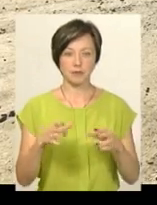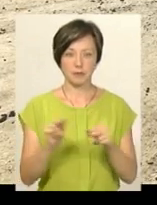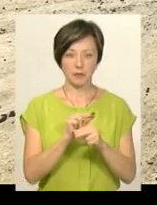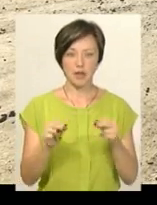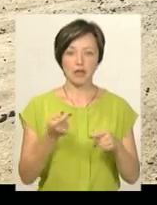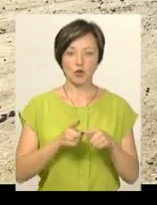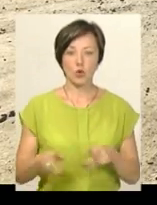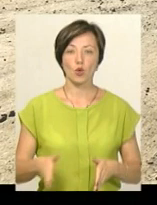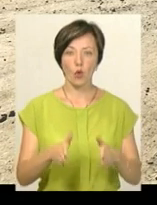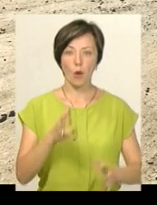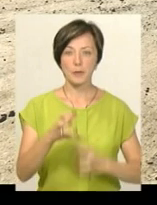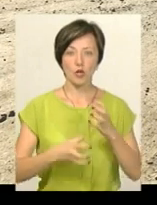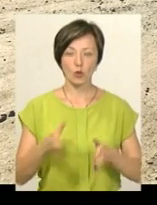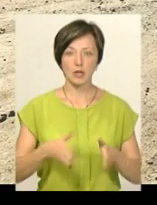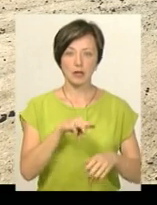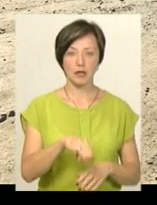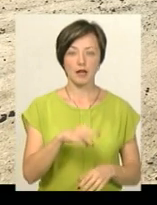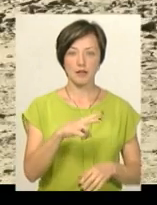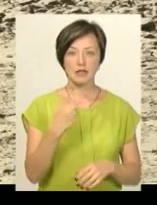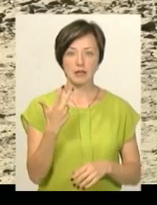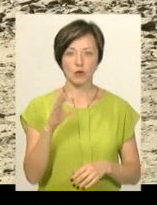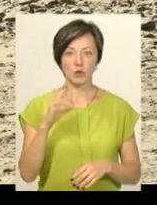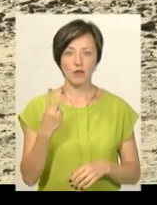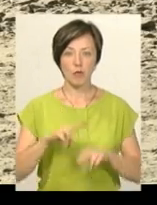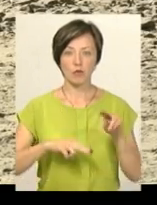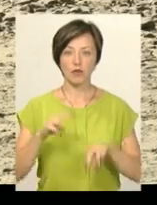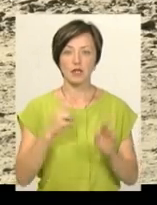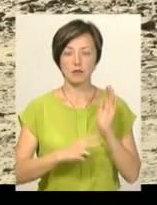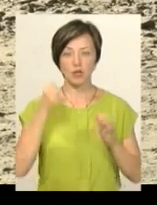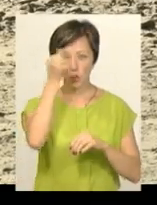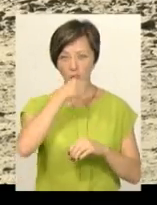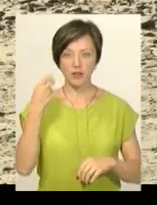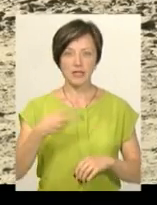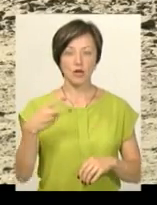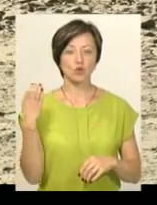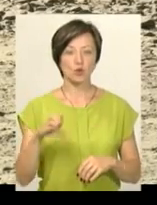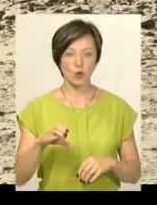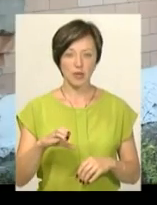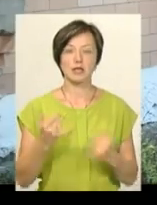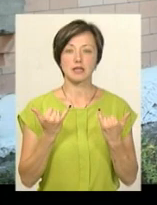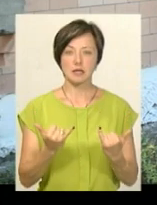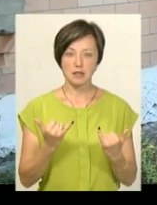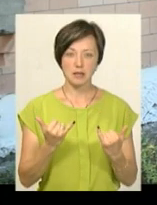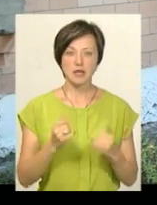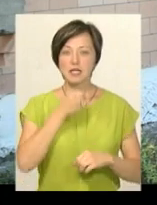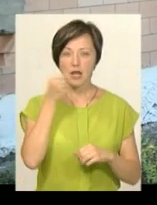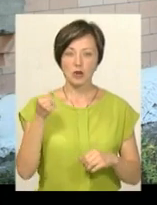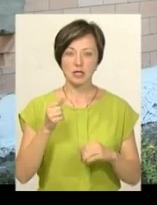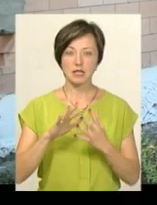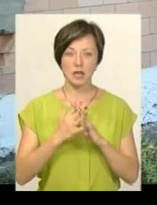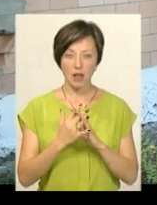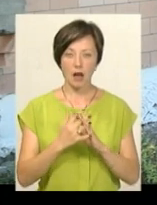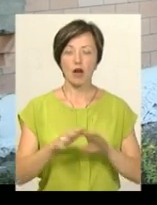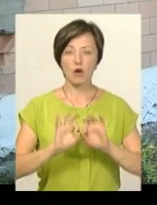дорогу, яка є частиною міжнародної траси Т-2302, побудували у 70-х роках 20-го століття. Тароста села Миколаїв Зоя